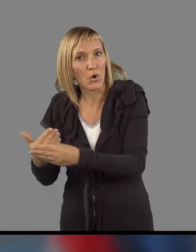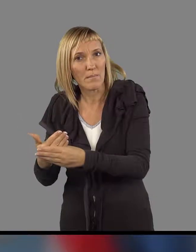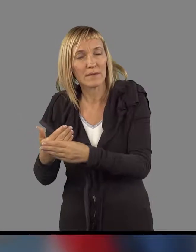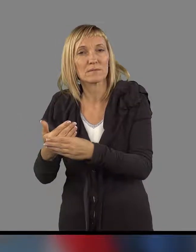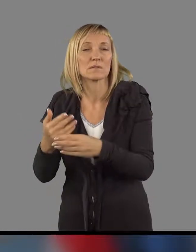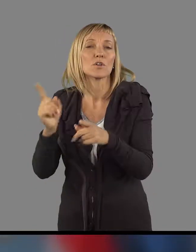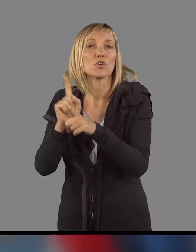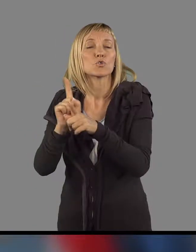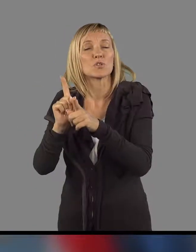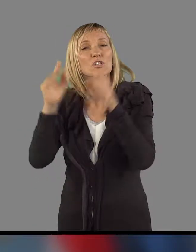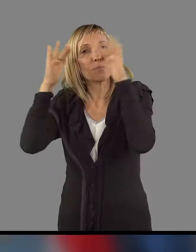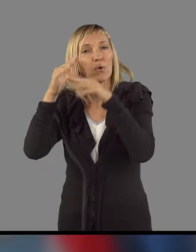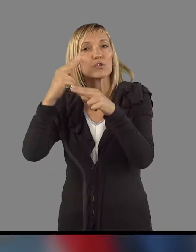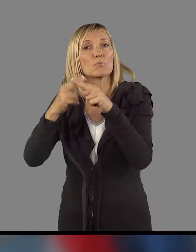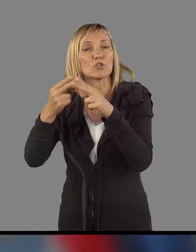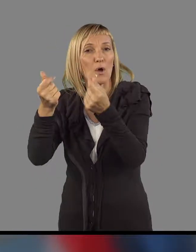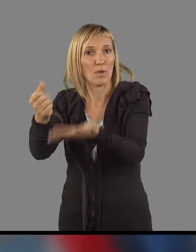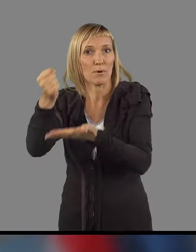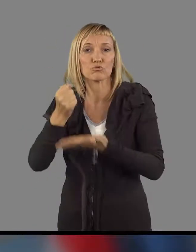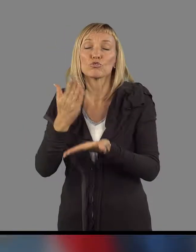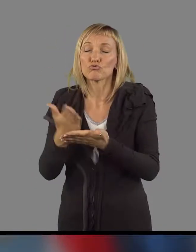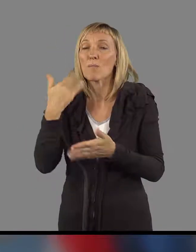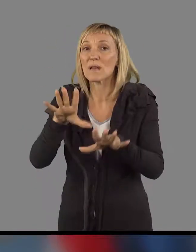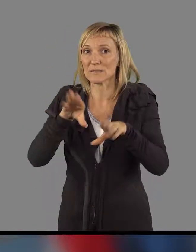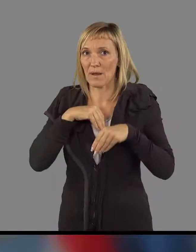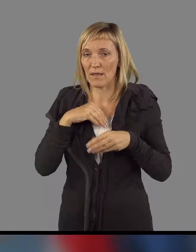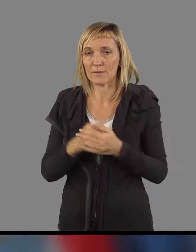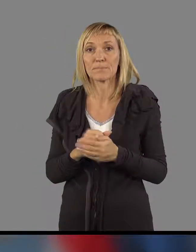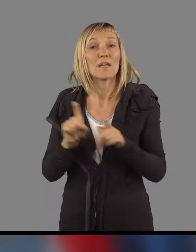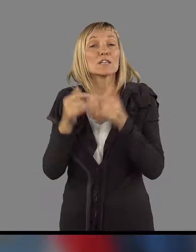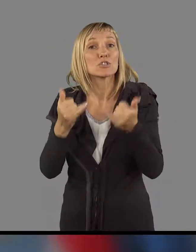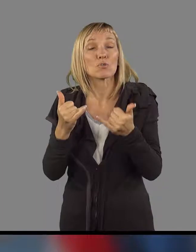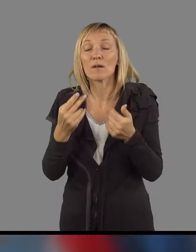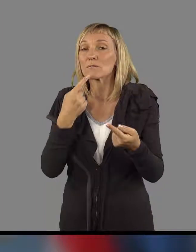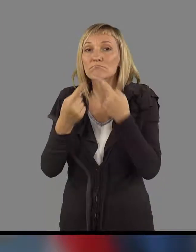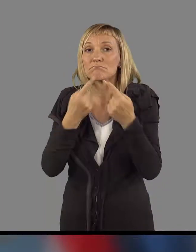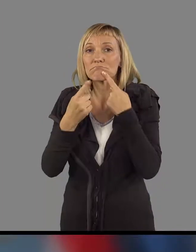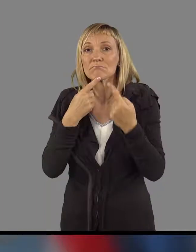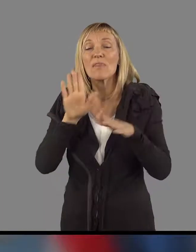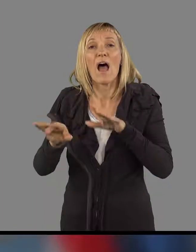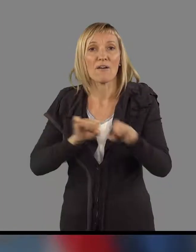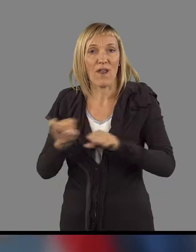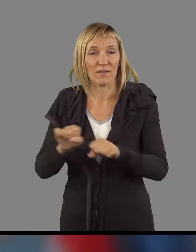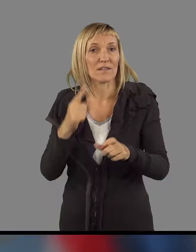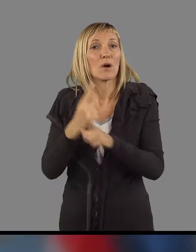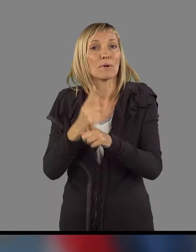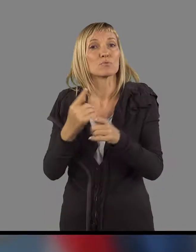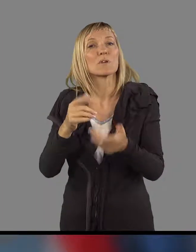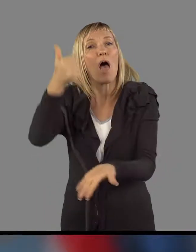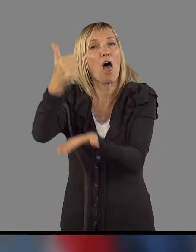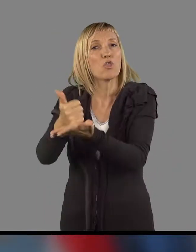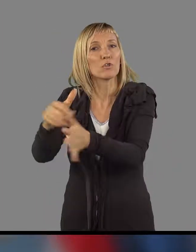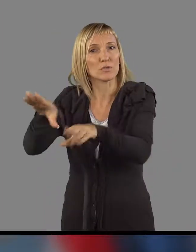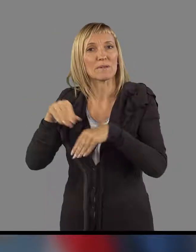proračunske memorandum, so bili sprijeti. Ravno tako je bil danes obravnavan na vladi in ravno tako so